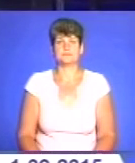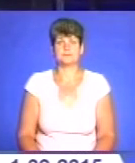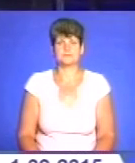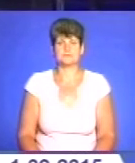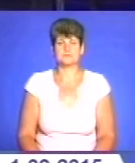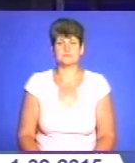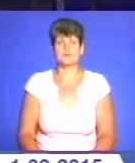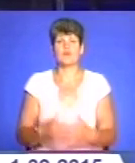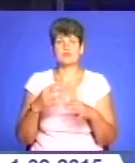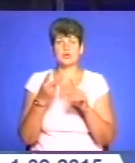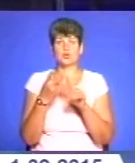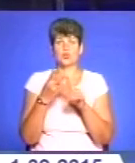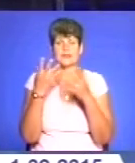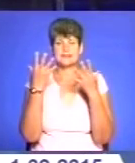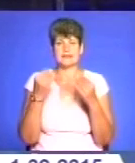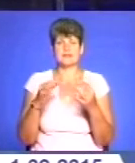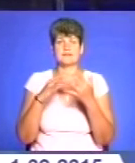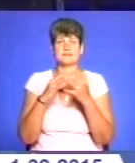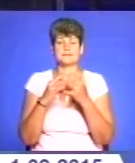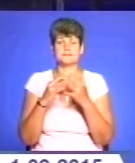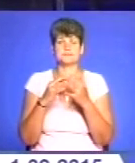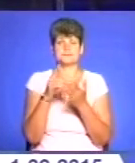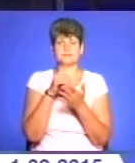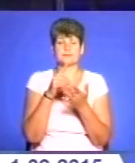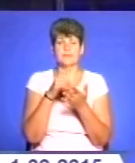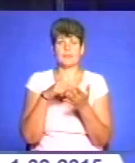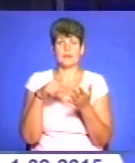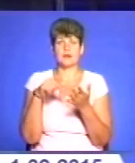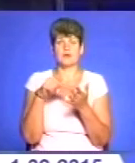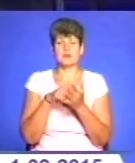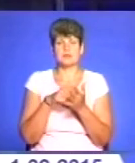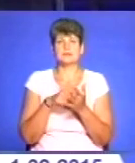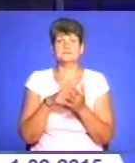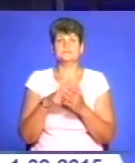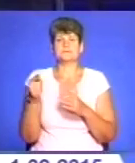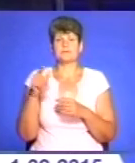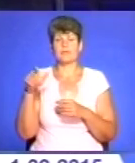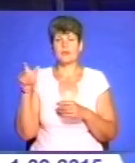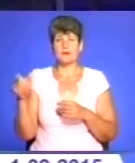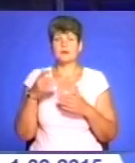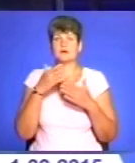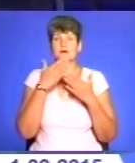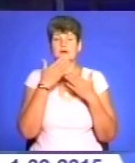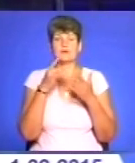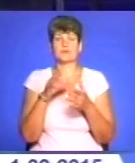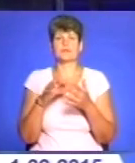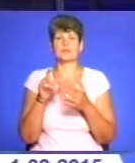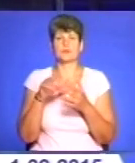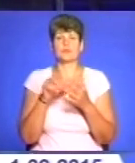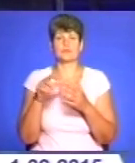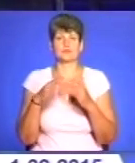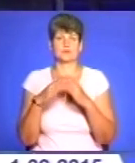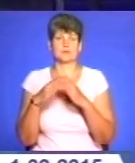Вже другий день в оселях тернополян немає гарячої води. Комунальне підприємство Тернопіль-Міськ Теплокомуненерго